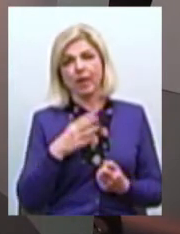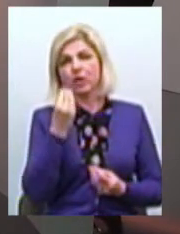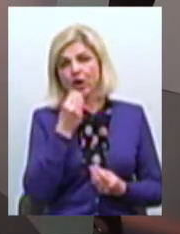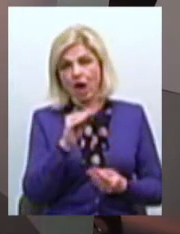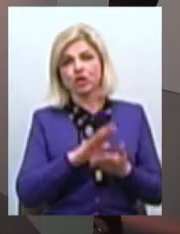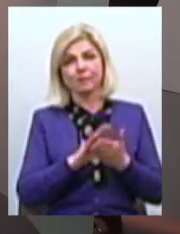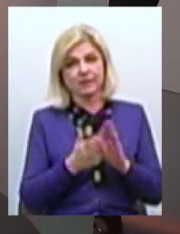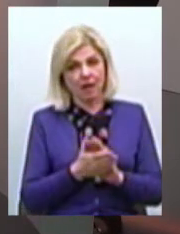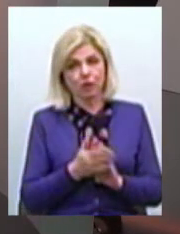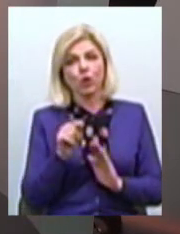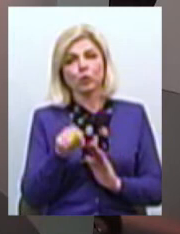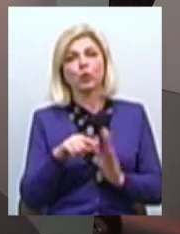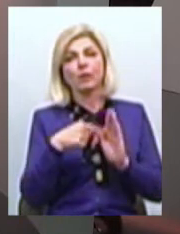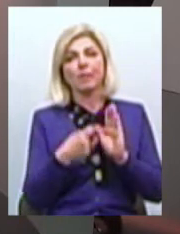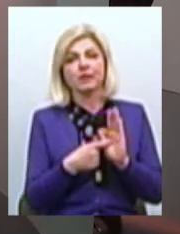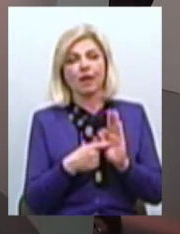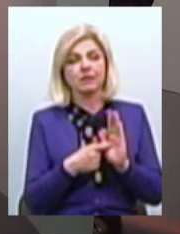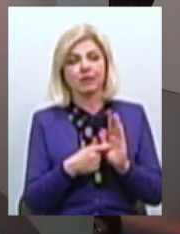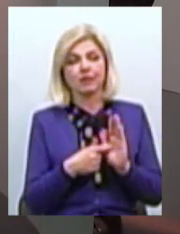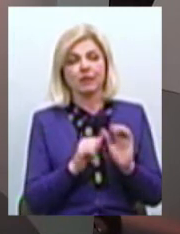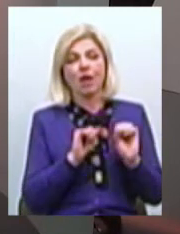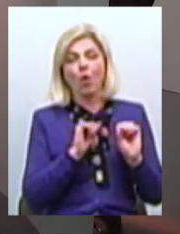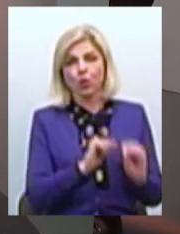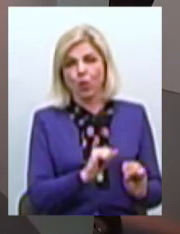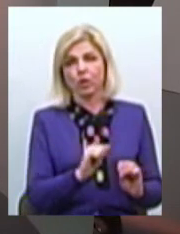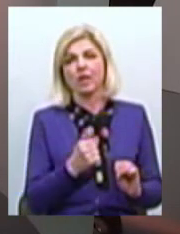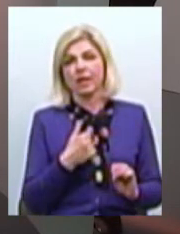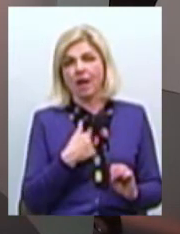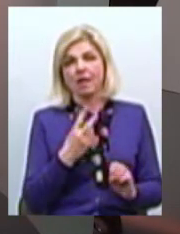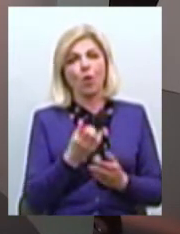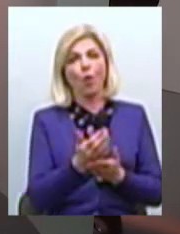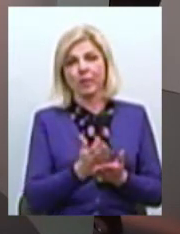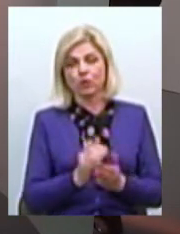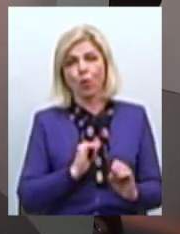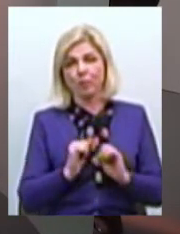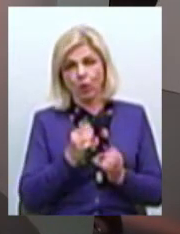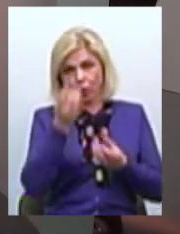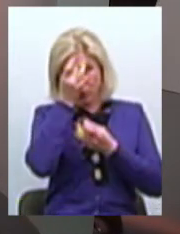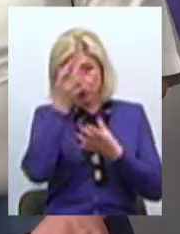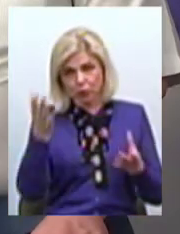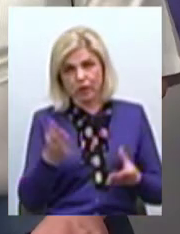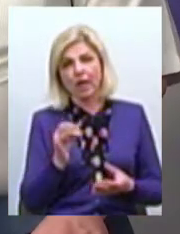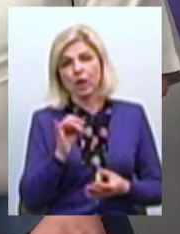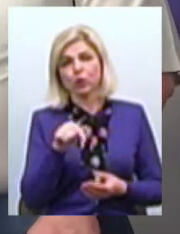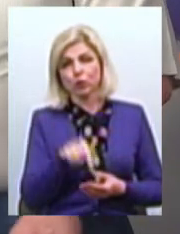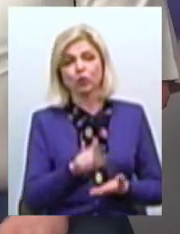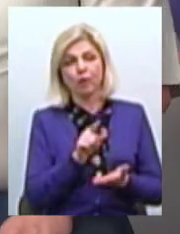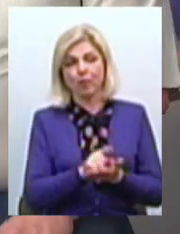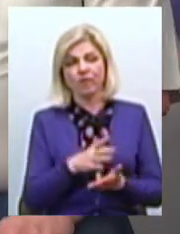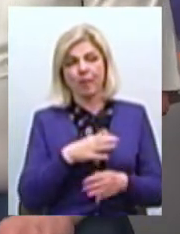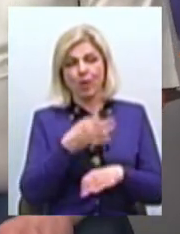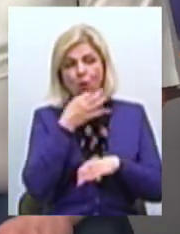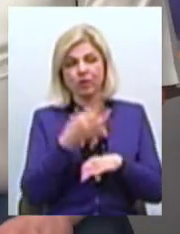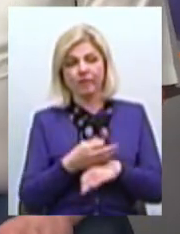стані І тут питання охорони, яку сьогодні я вважаю, не забезпечила все ж таки управління культури І тут повинна бути відповідальність